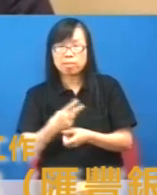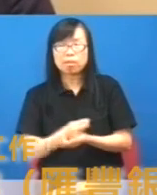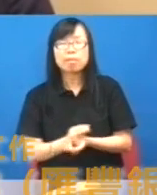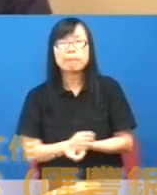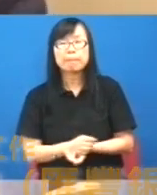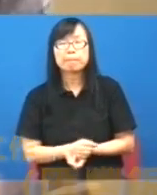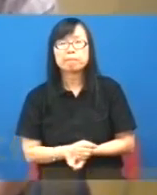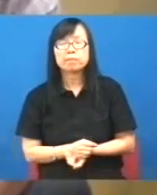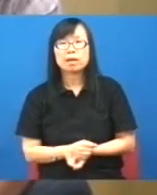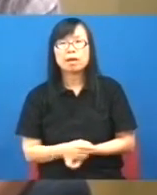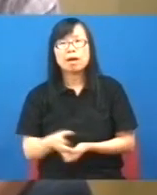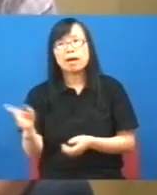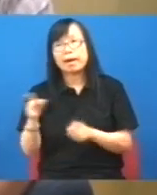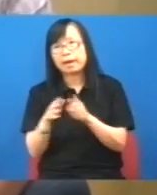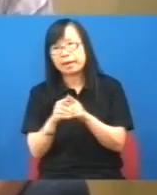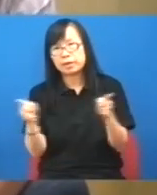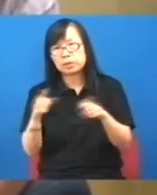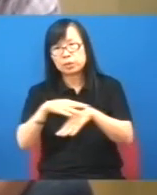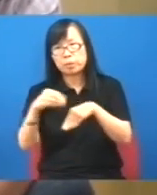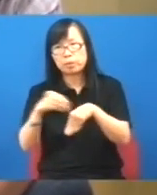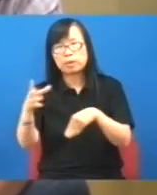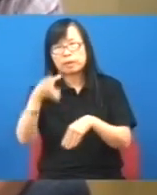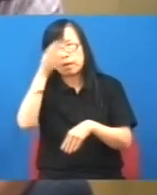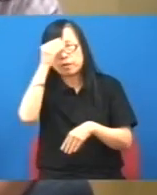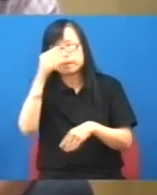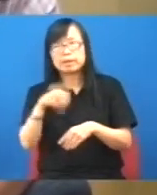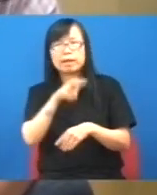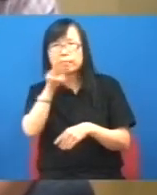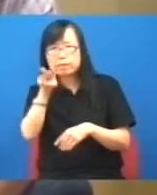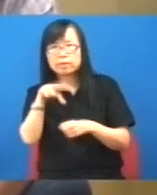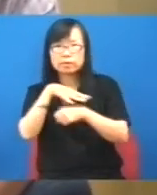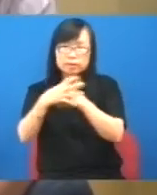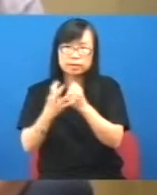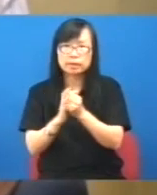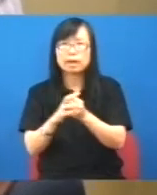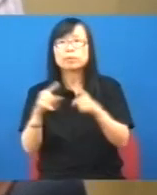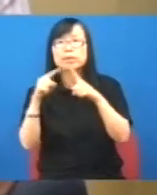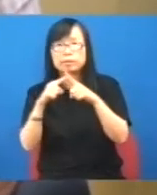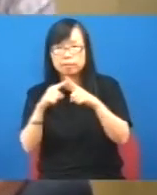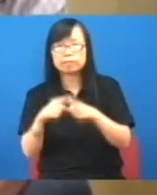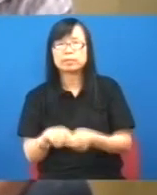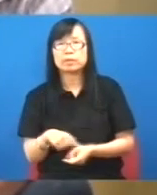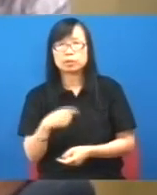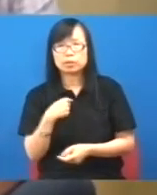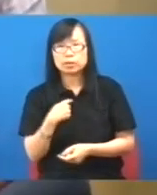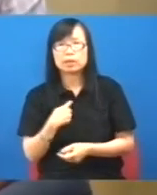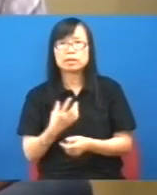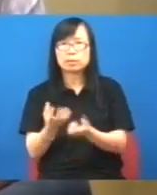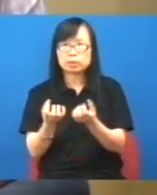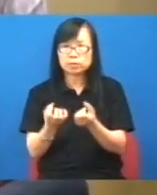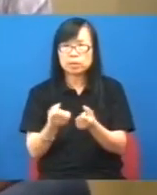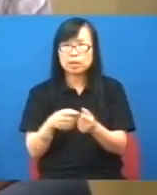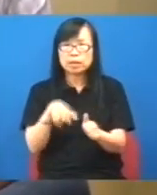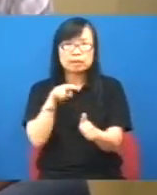所以長毛又不要太認真一些學者怎麽看這個世界學者都是人都會受制於權力的